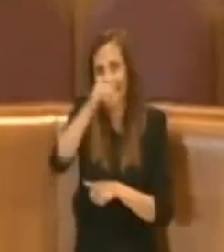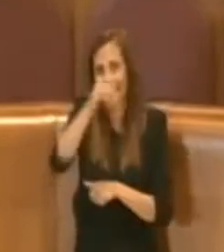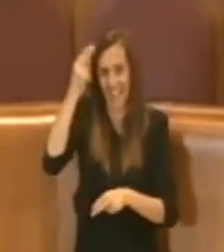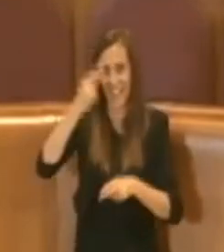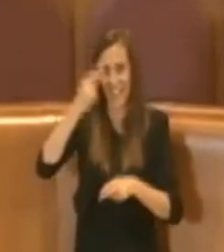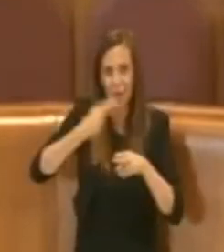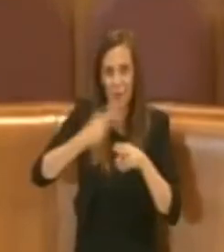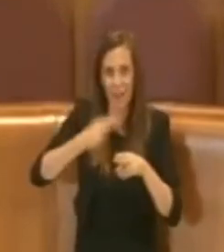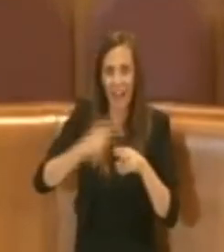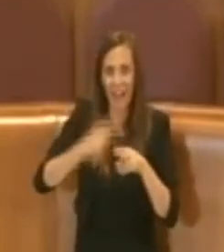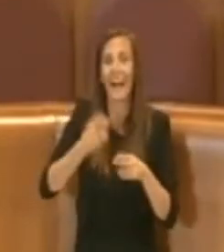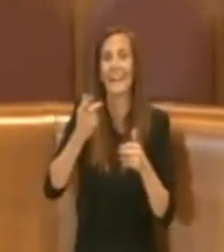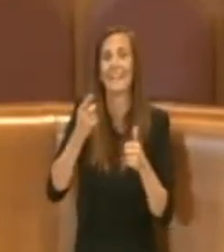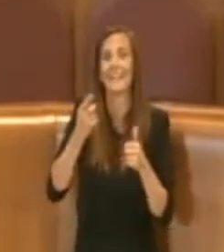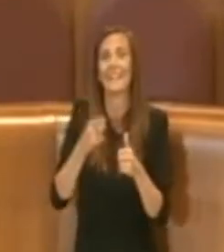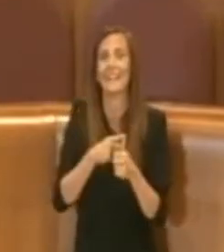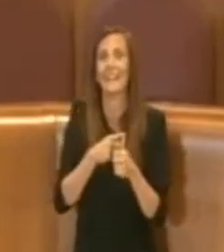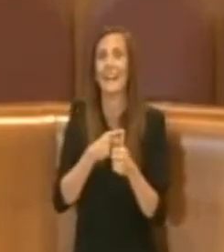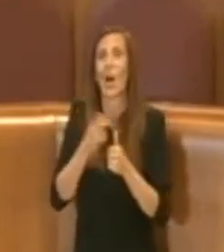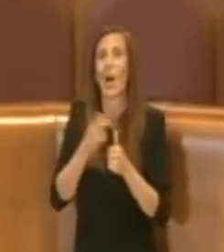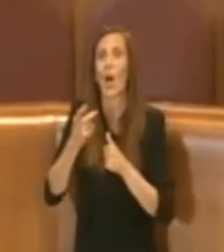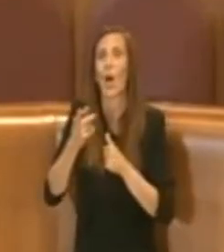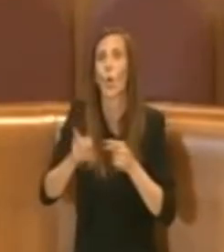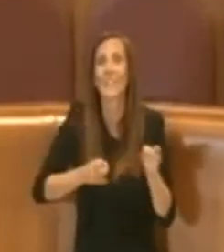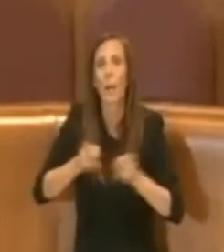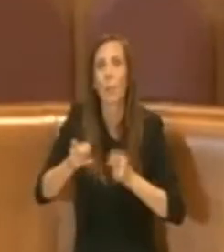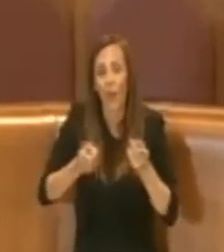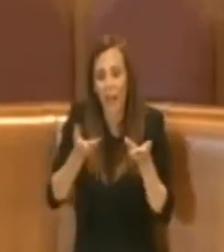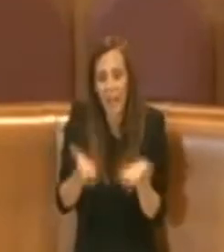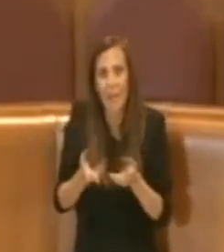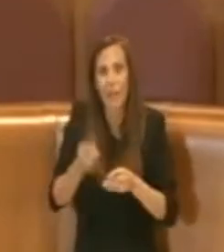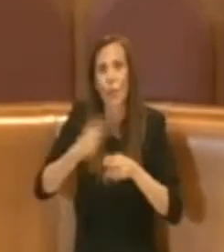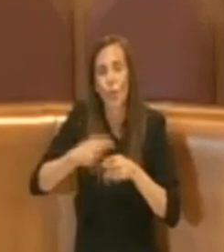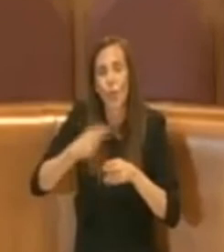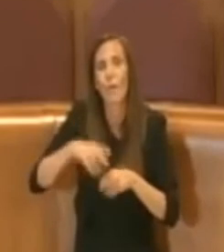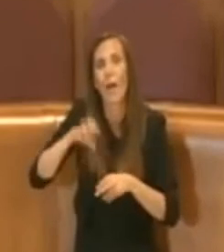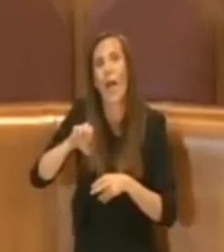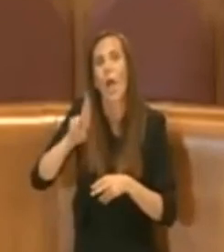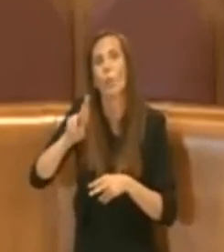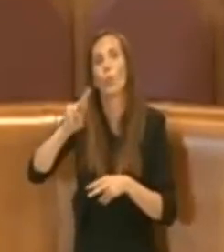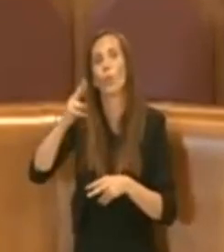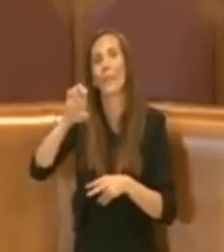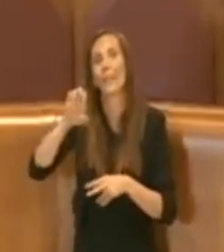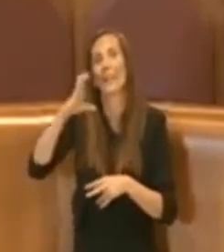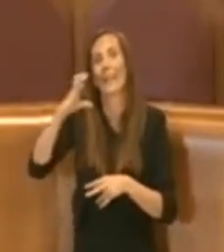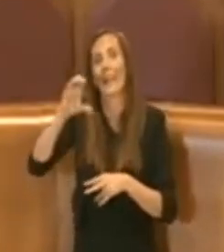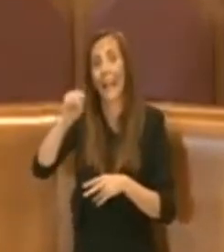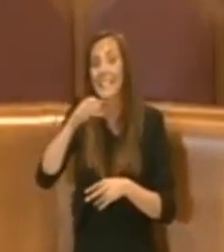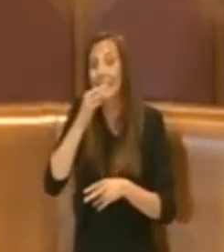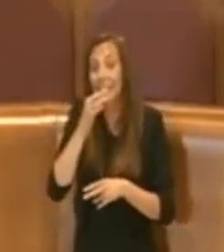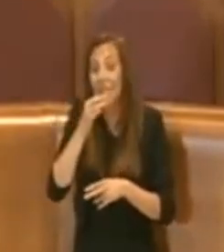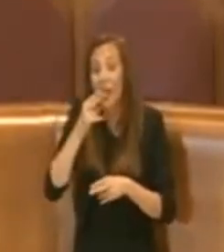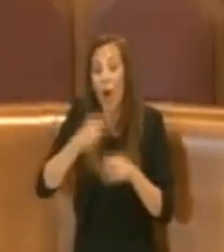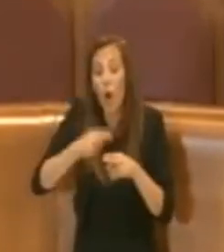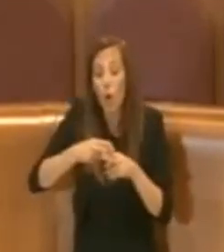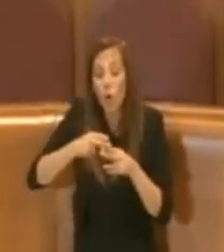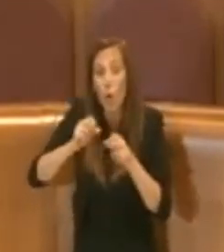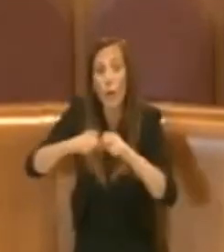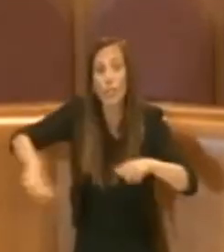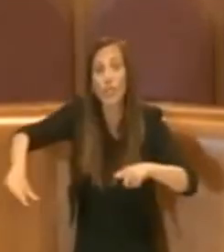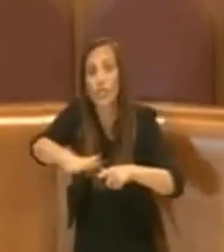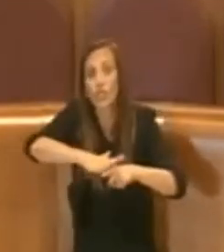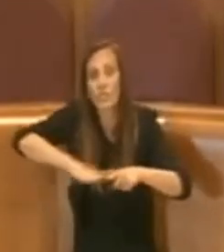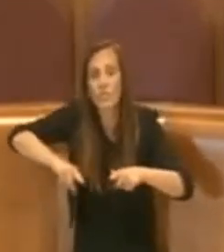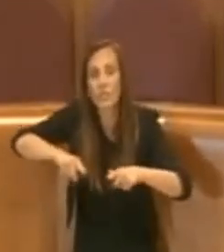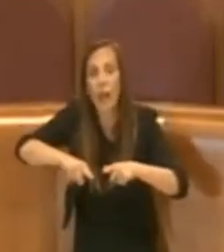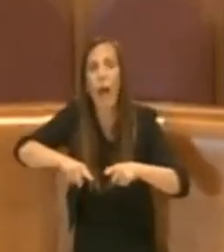pensare e penso a contemporaneamente Roma e a Eureka eh Roma raggiunge davvero un altro obiettivo